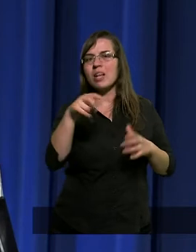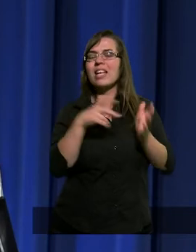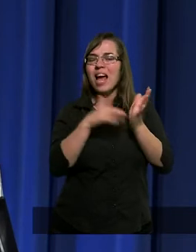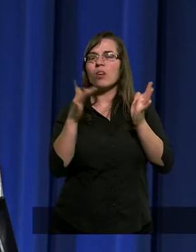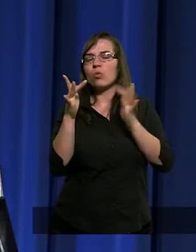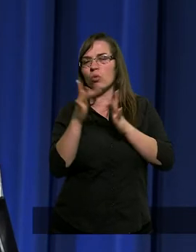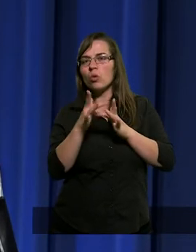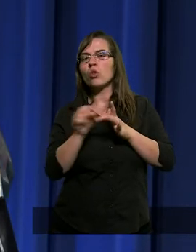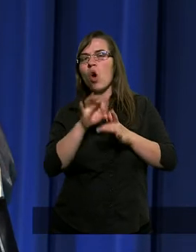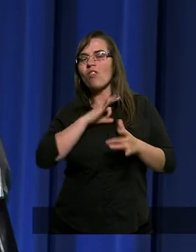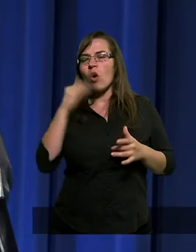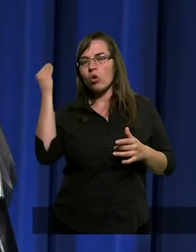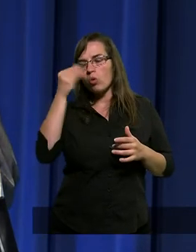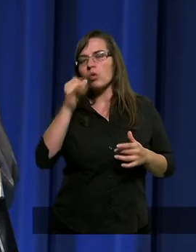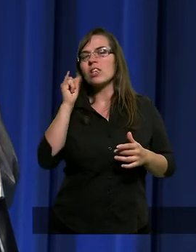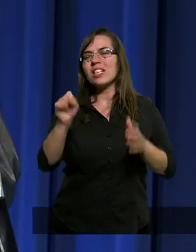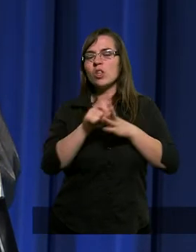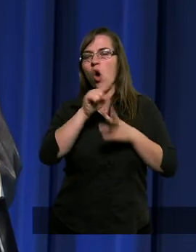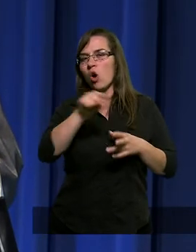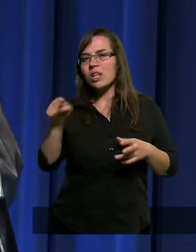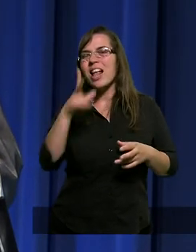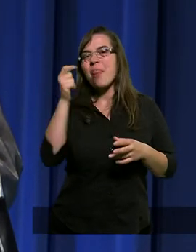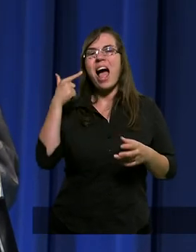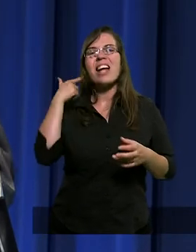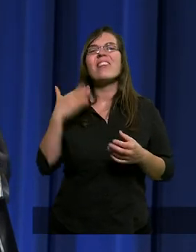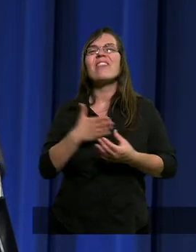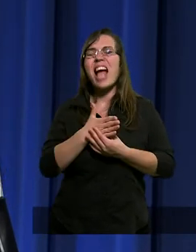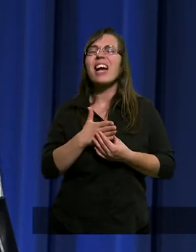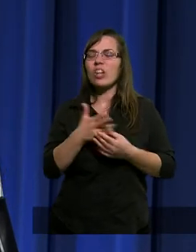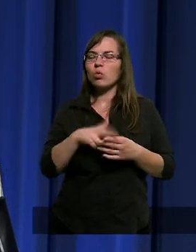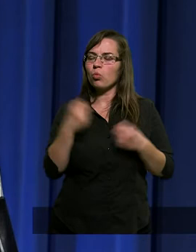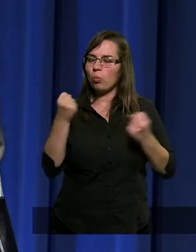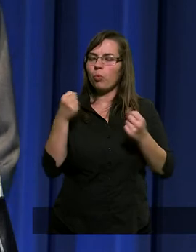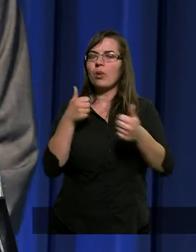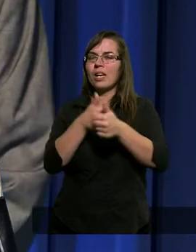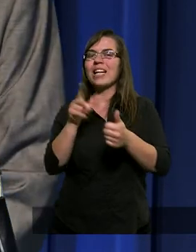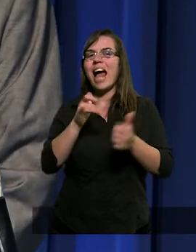Jezus Chrystus do swoich uczniów i to tych najwierniejszych